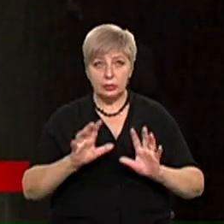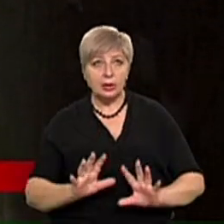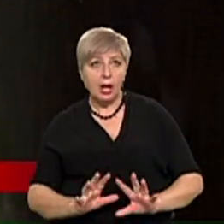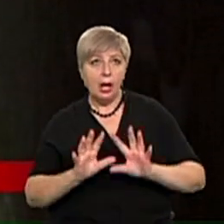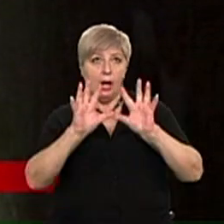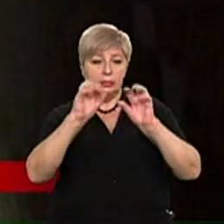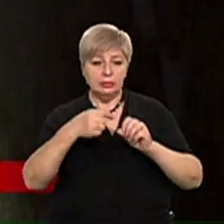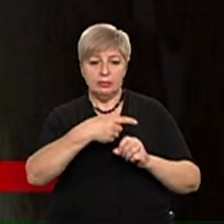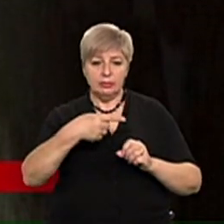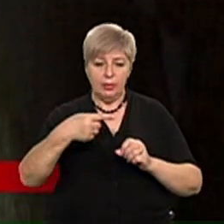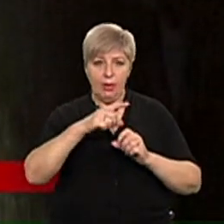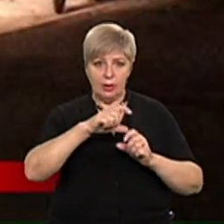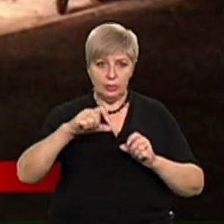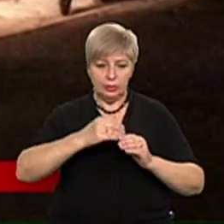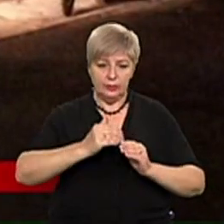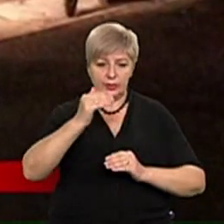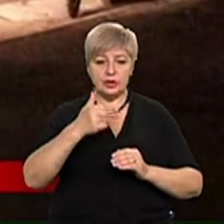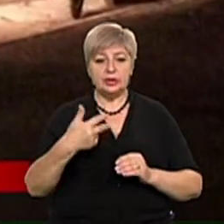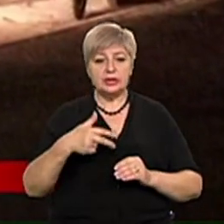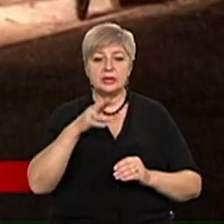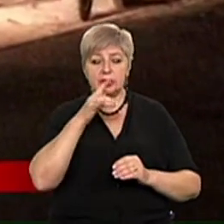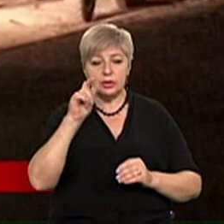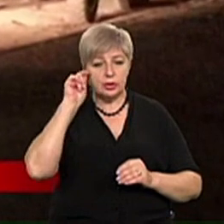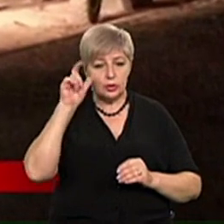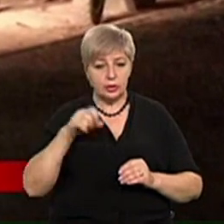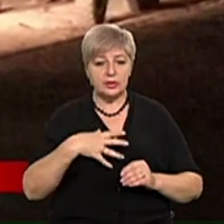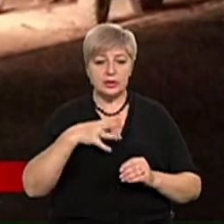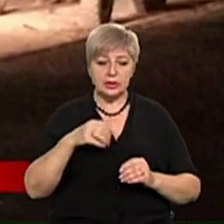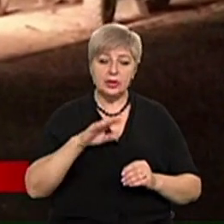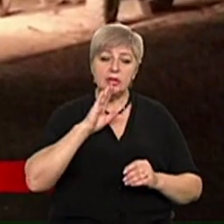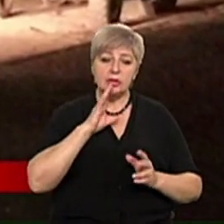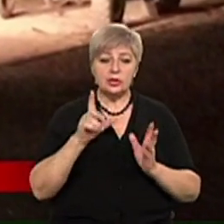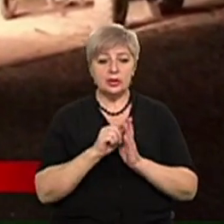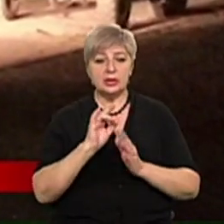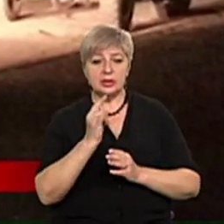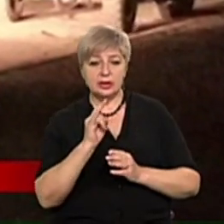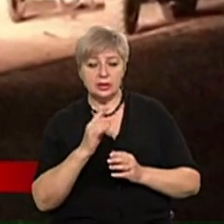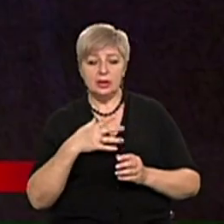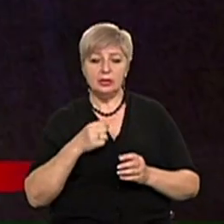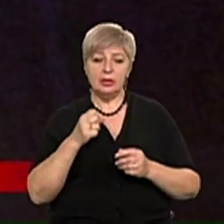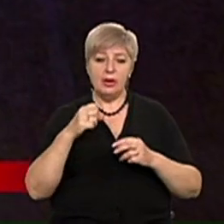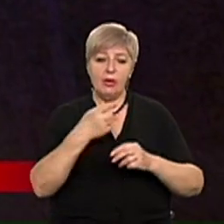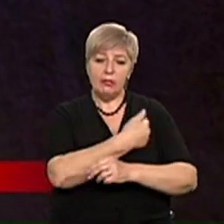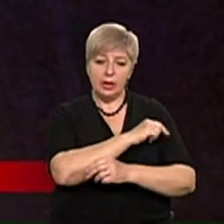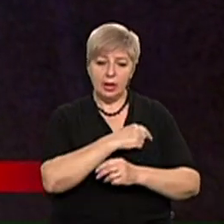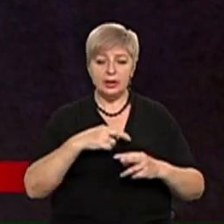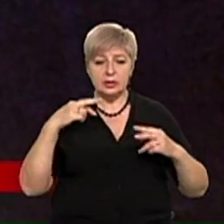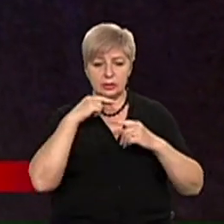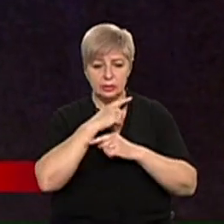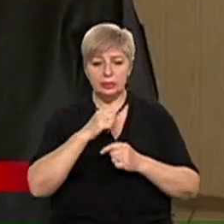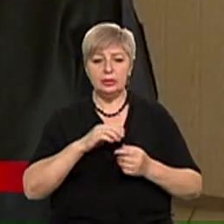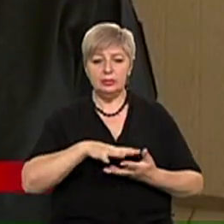вище. 30-річний чоловік загинув на місці жінка із 4-річним хлопчиком у лікарні з отруєнням продуктами горіння.